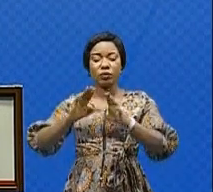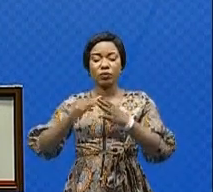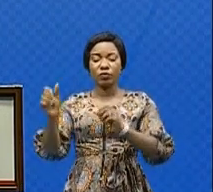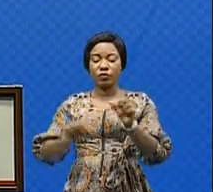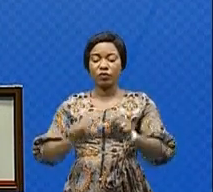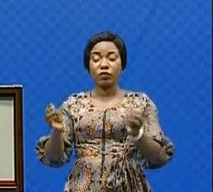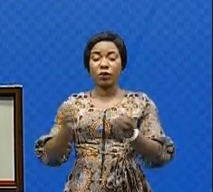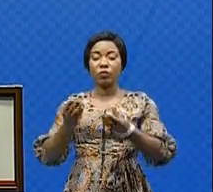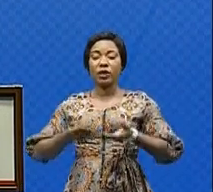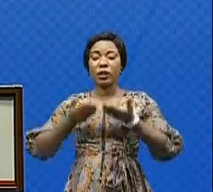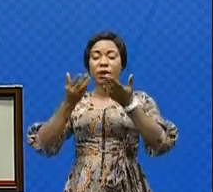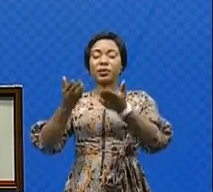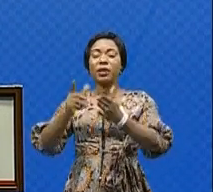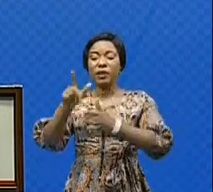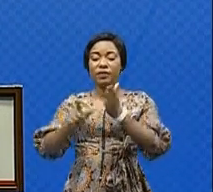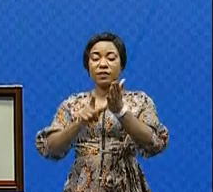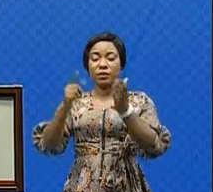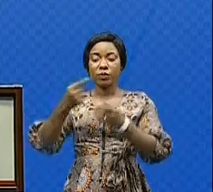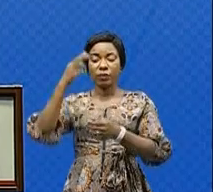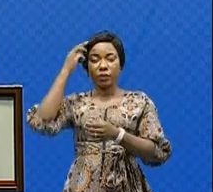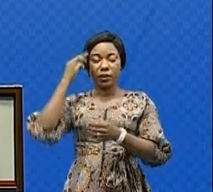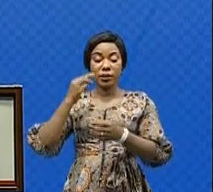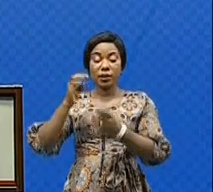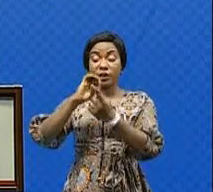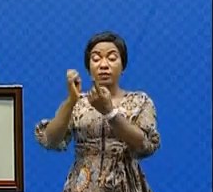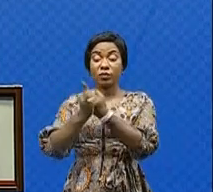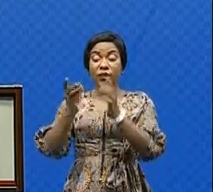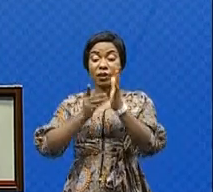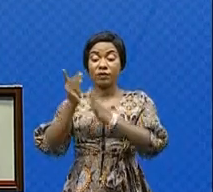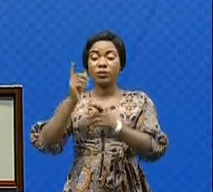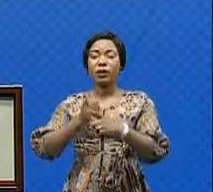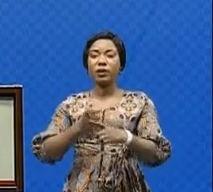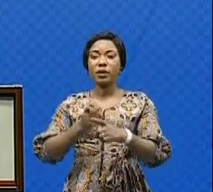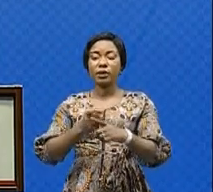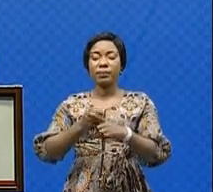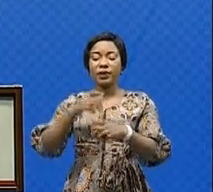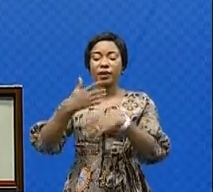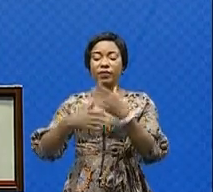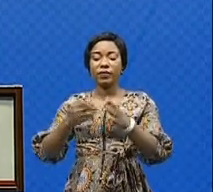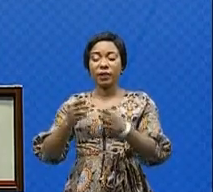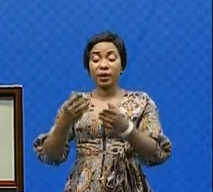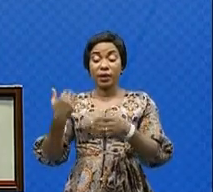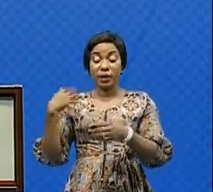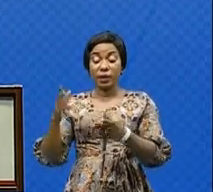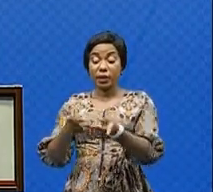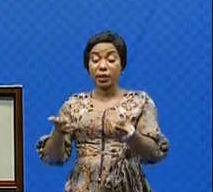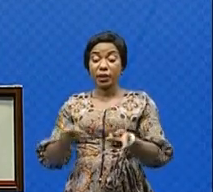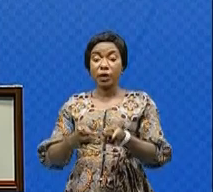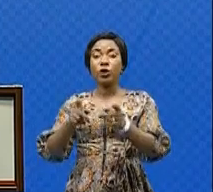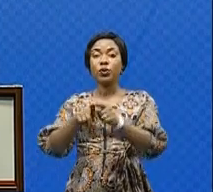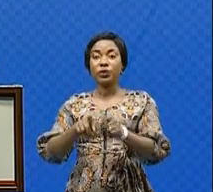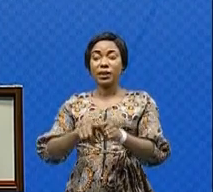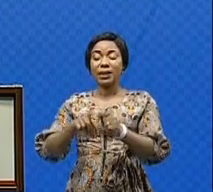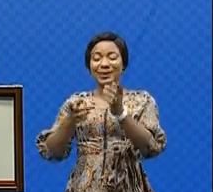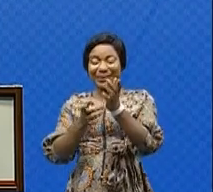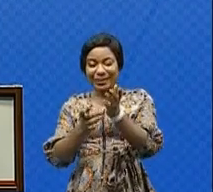a demandé à la vice-première ministre, ministre de l'Environnement et Développement Durable, de faire un état des lieux techniques et financiers